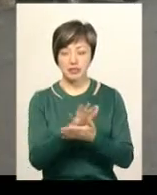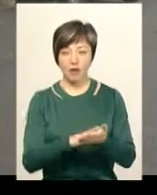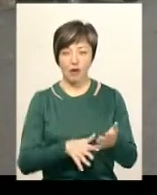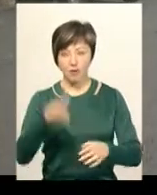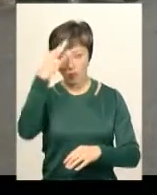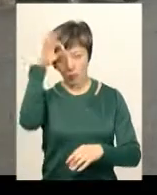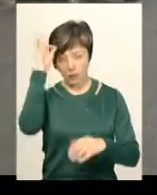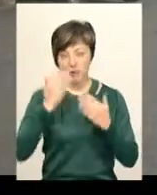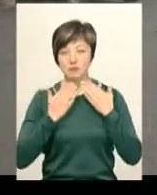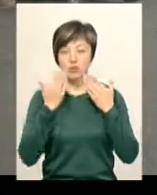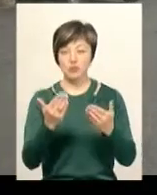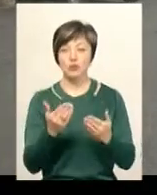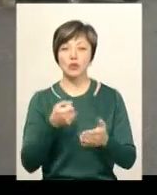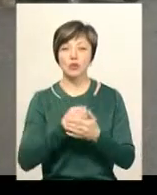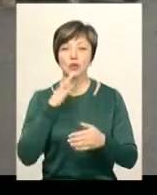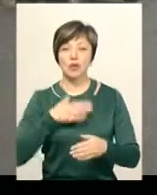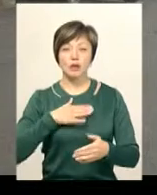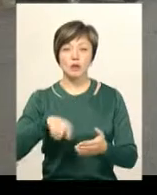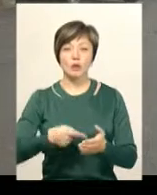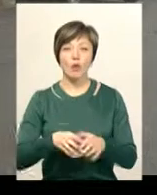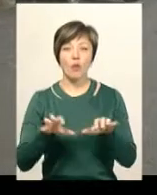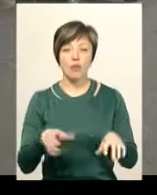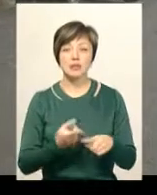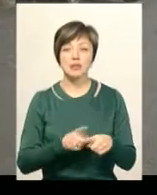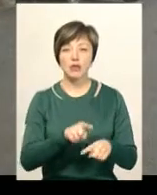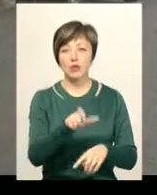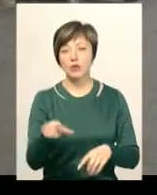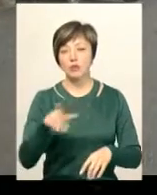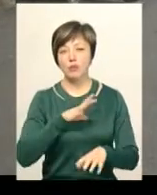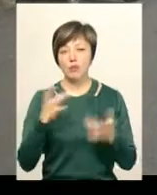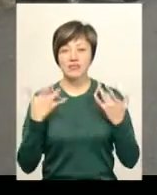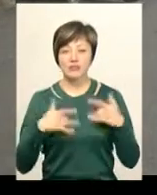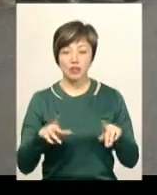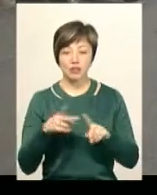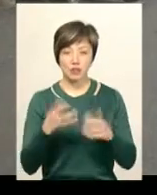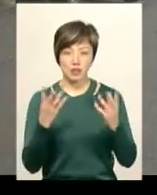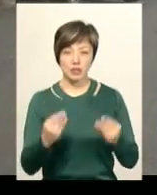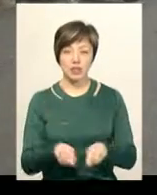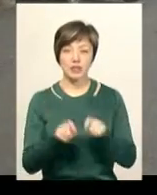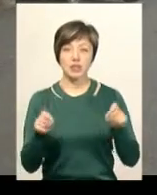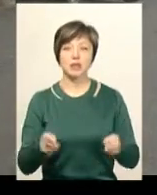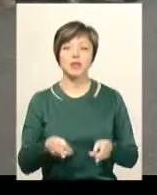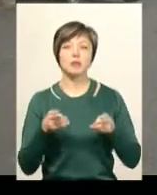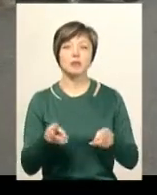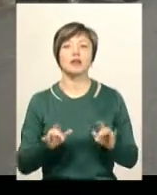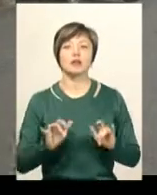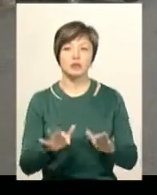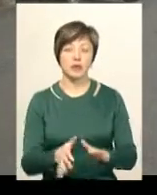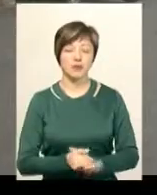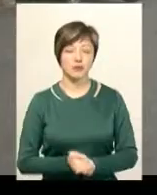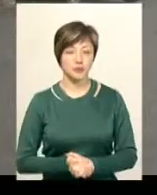поліцію, звернулися безпосередньо до нашого міського голови. І цих людей було звільнено на наступний день. І відкрито кримінальне впровадження.